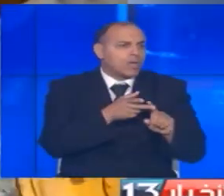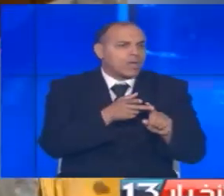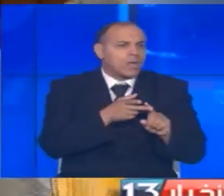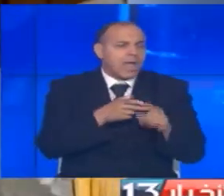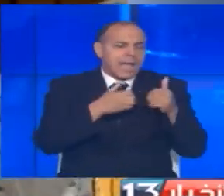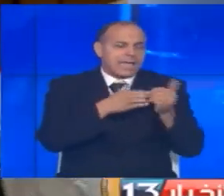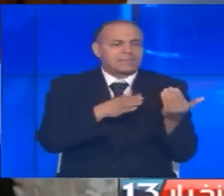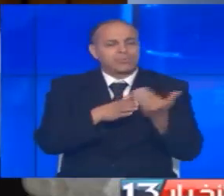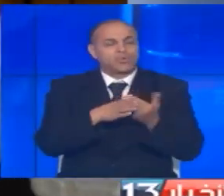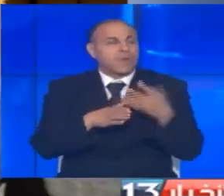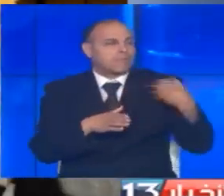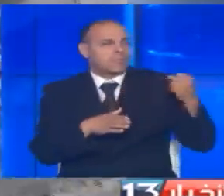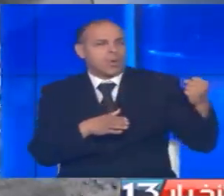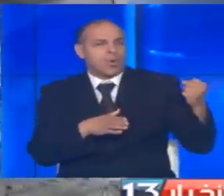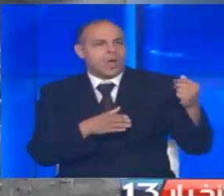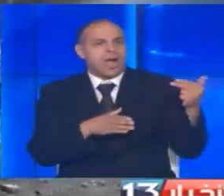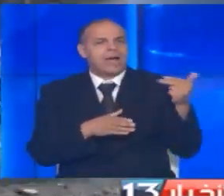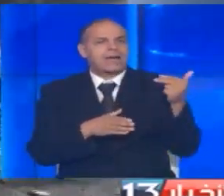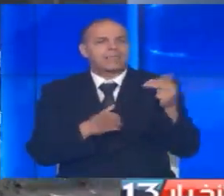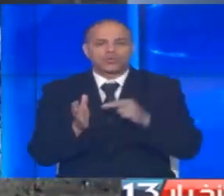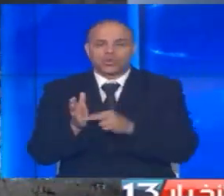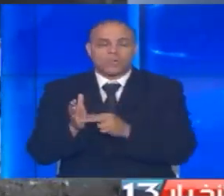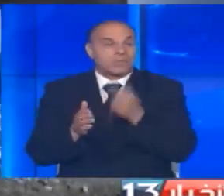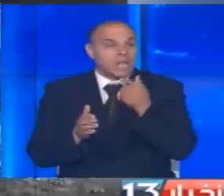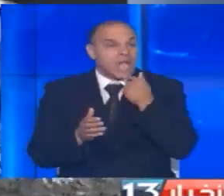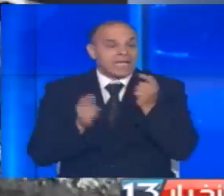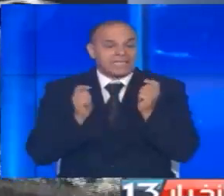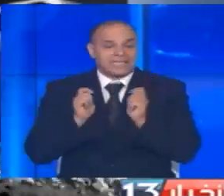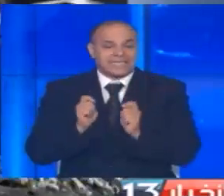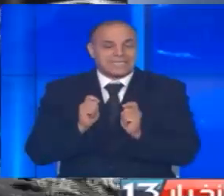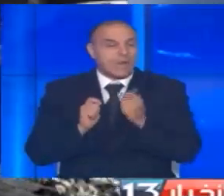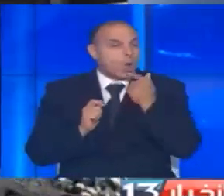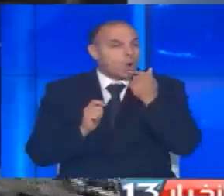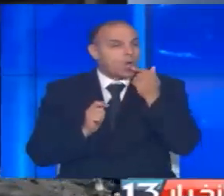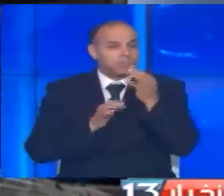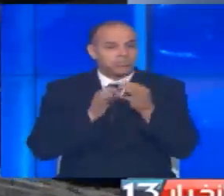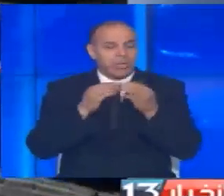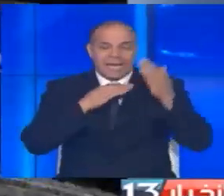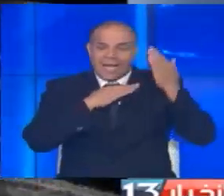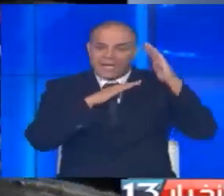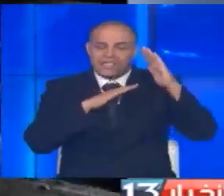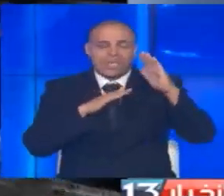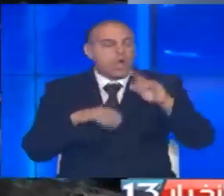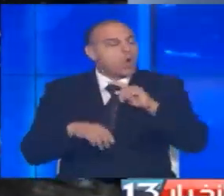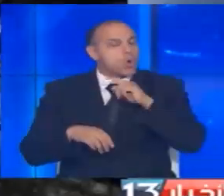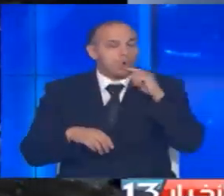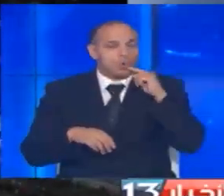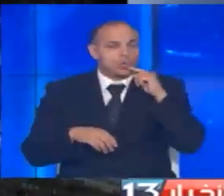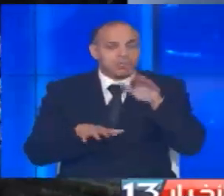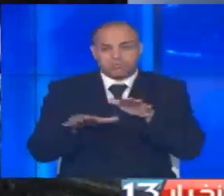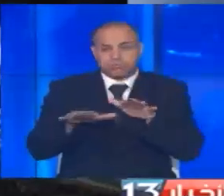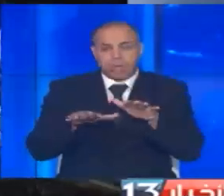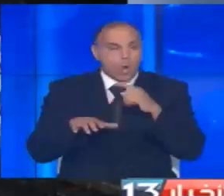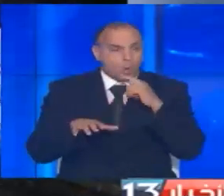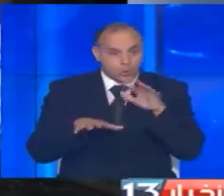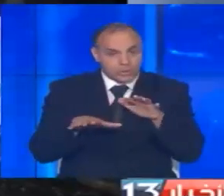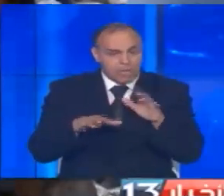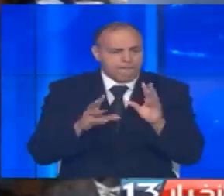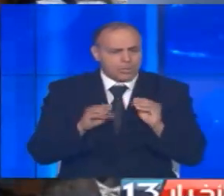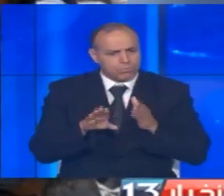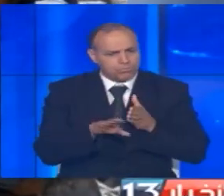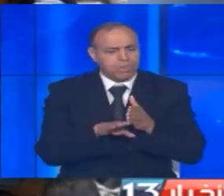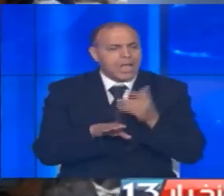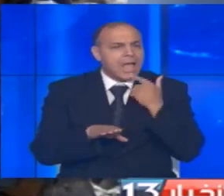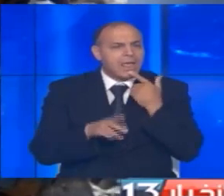للمعارضة السورية غربي سوريا دبلوماسيا تحدثت الخارجية الروسية عن مساعى روسية حثيثة